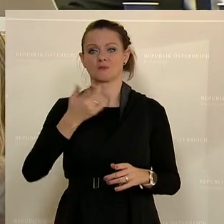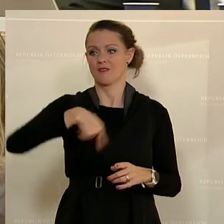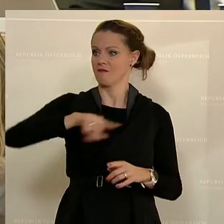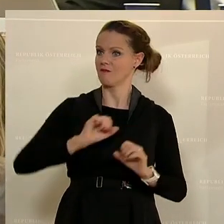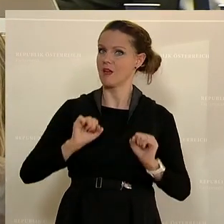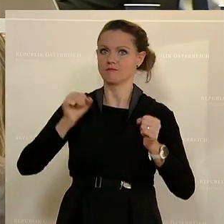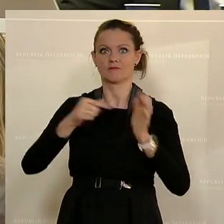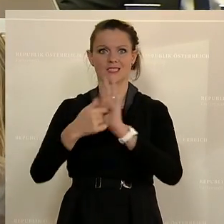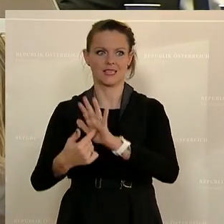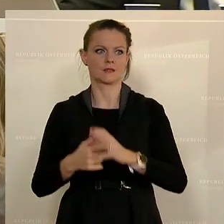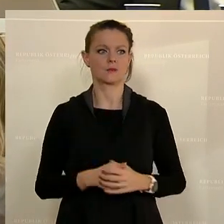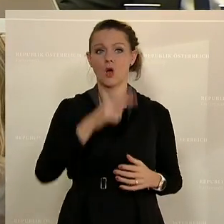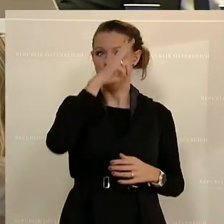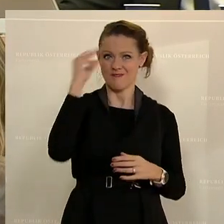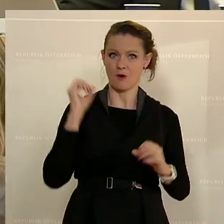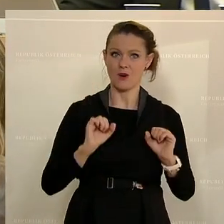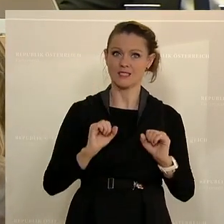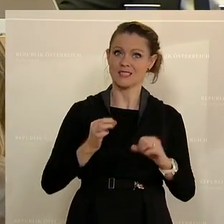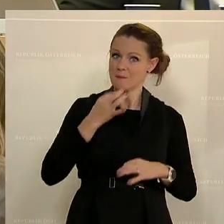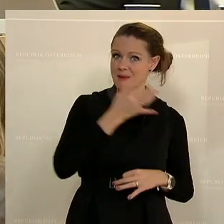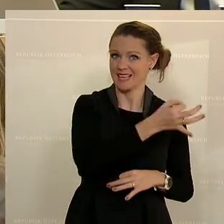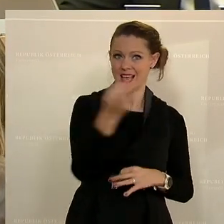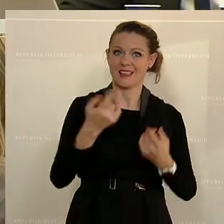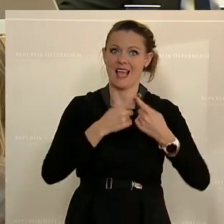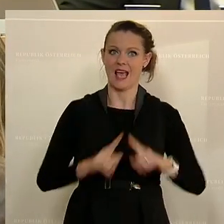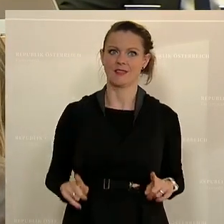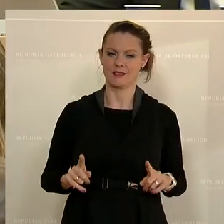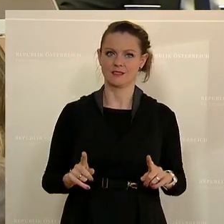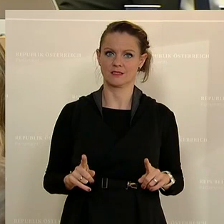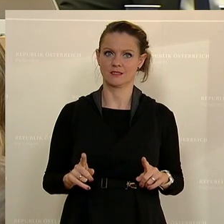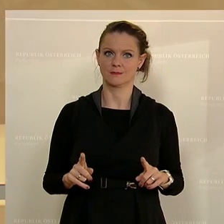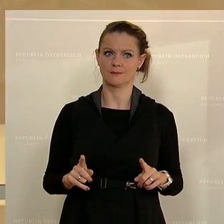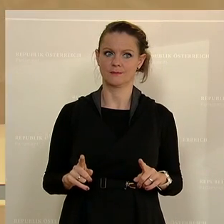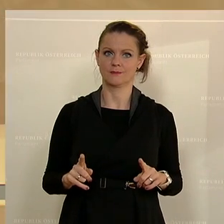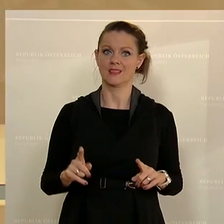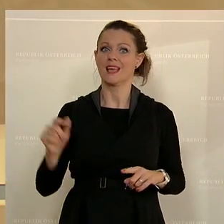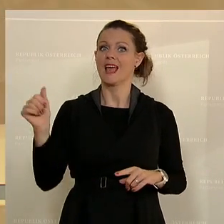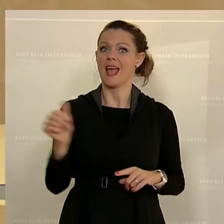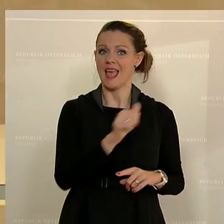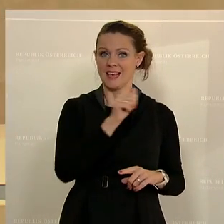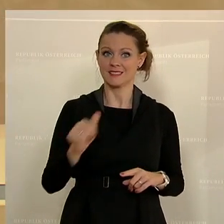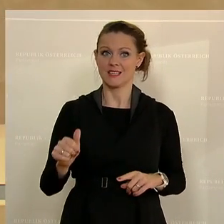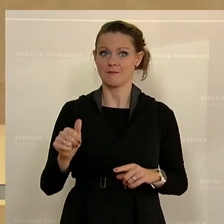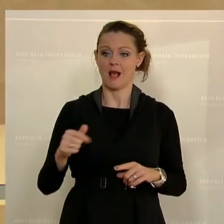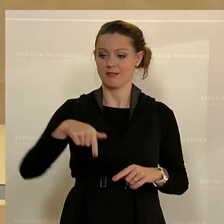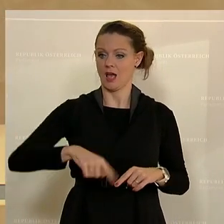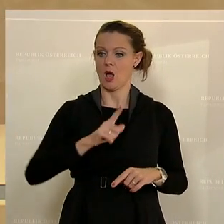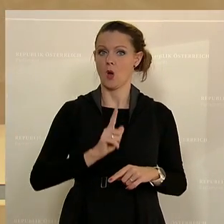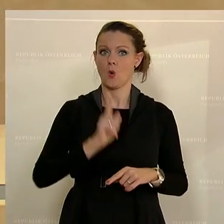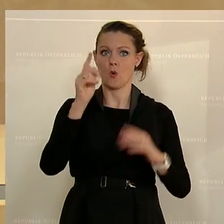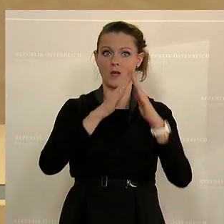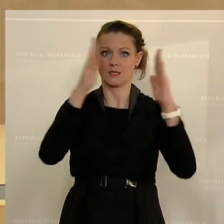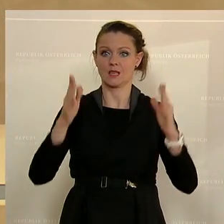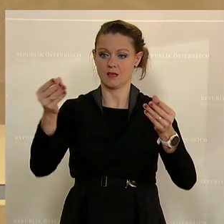anders. Volksbegehren werden schon dann intensiv diskutiert, wenn sie hier das erste Mal im Hohen Haus sind und auch